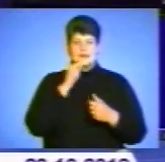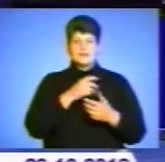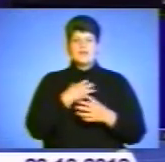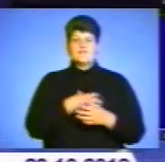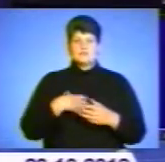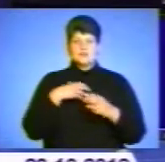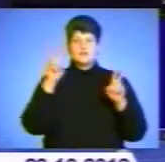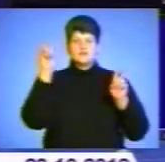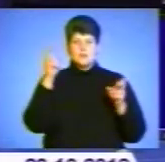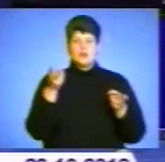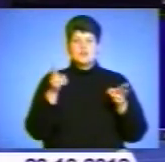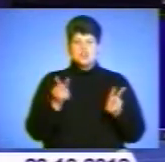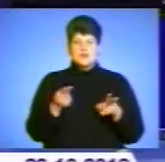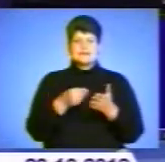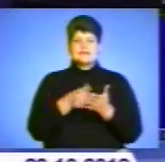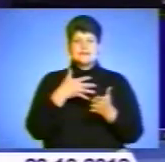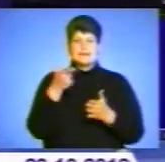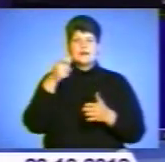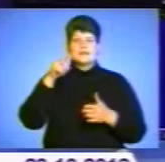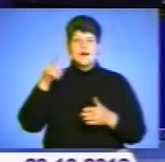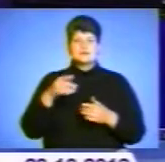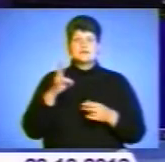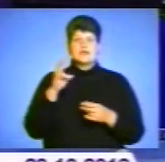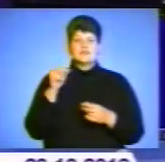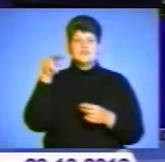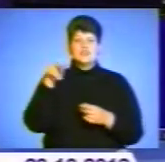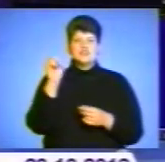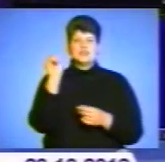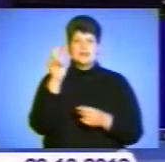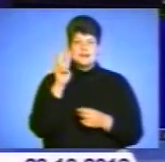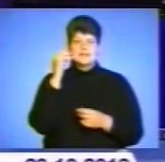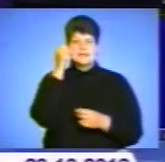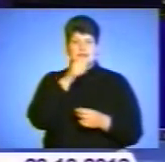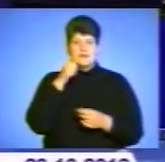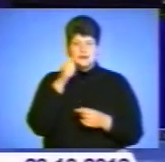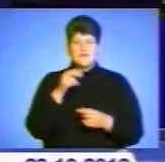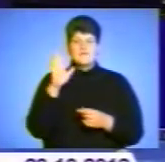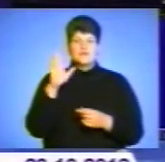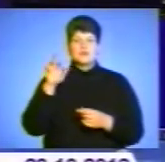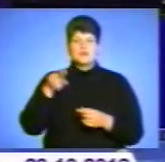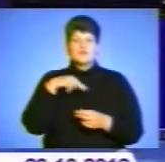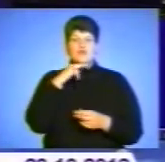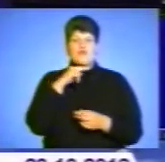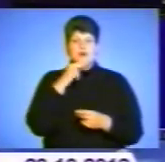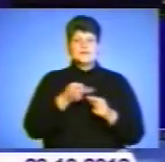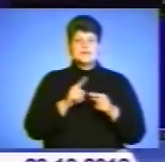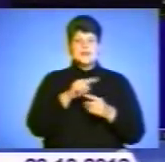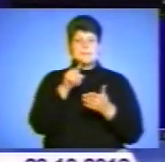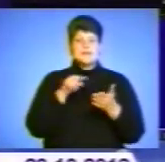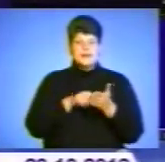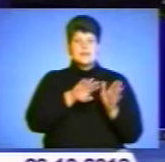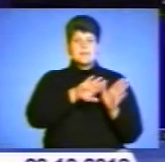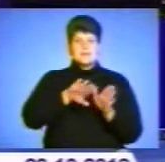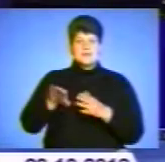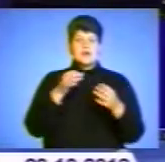залишається ціна на газ у 2013 році. Віктор Янукович звернув увагу російського колеги на це питання, однак після розмови